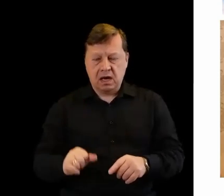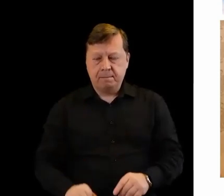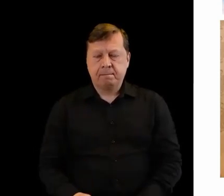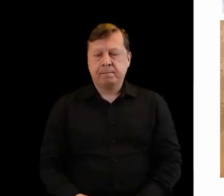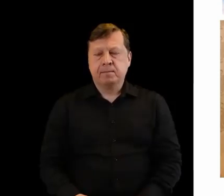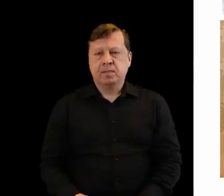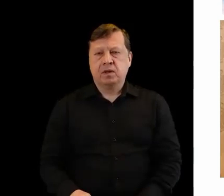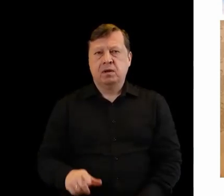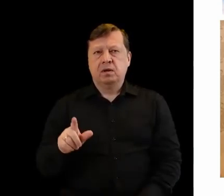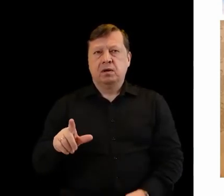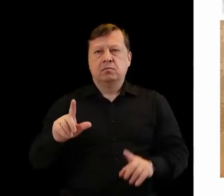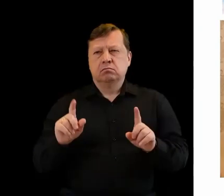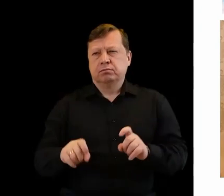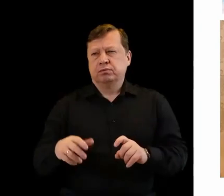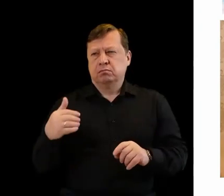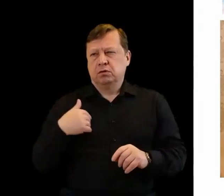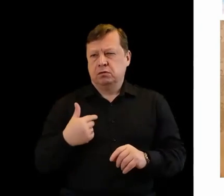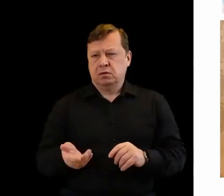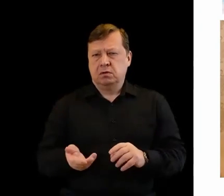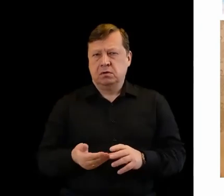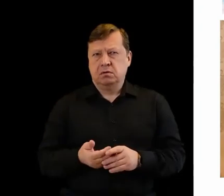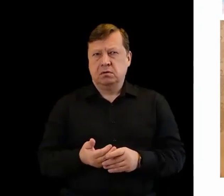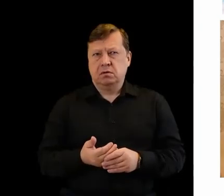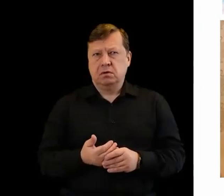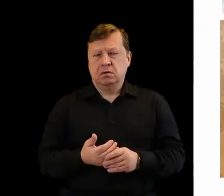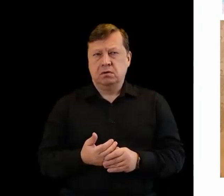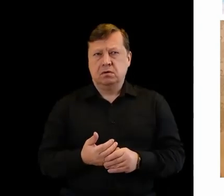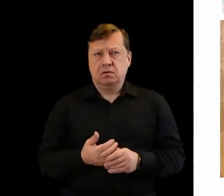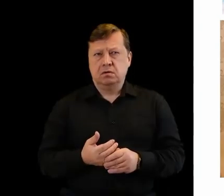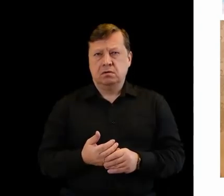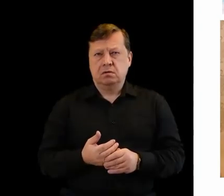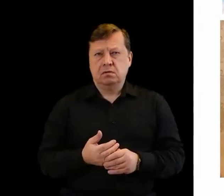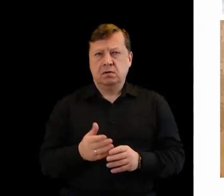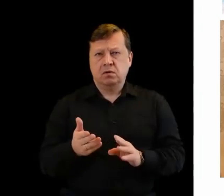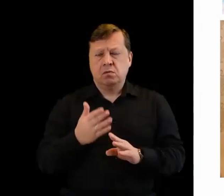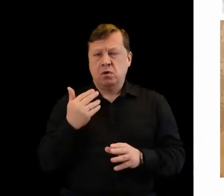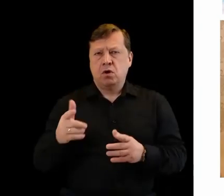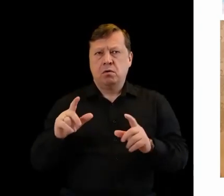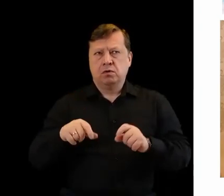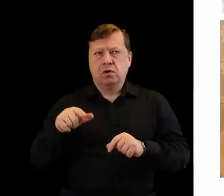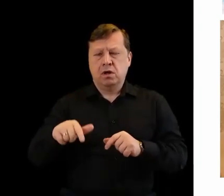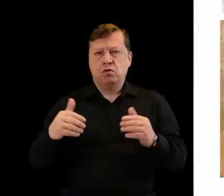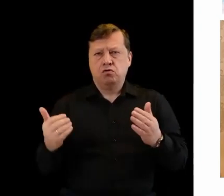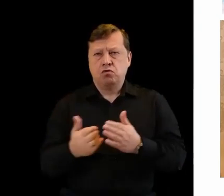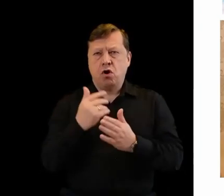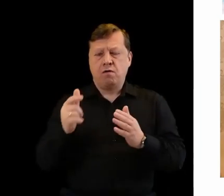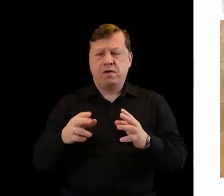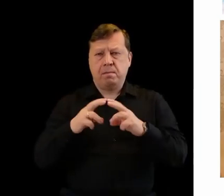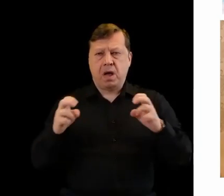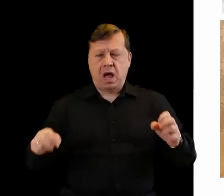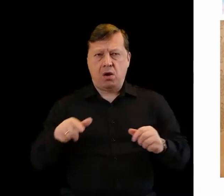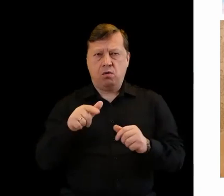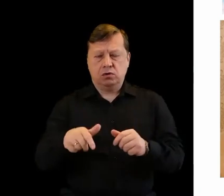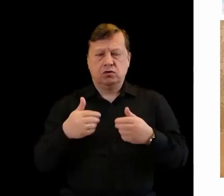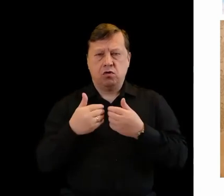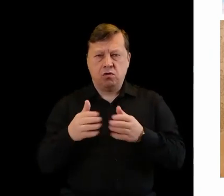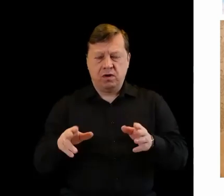bardzo w nowo otwieranym pałacu Noce i Dnie.